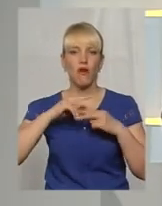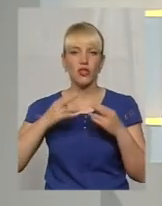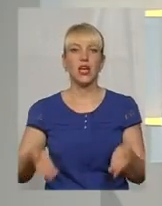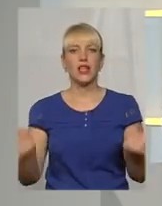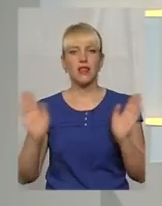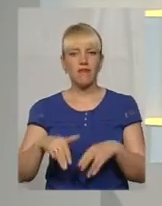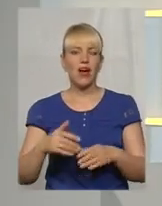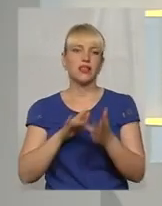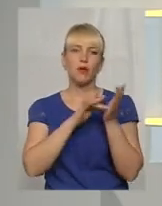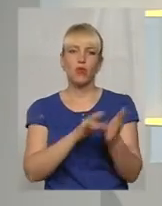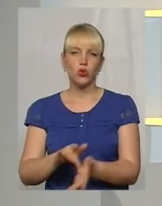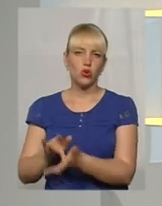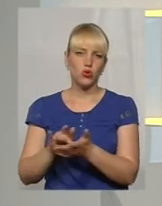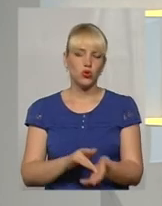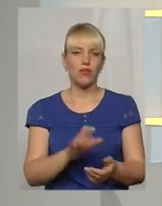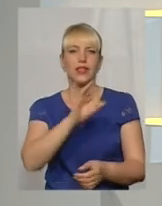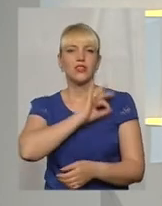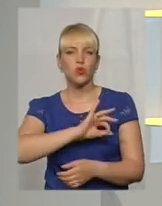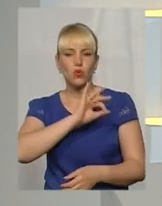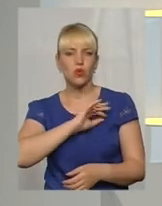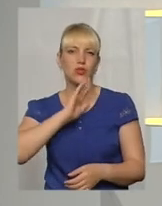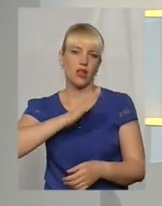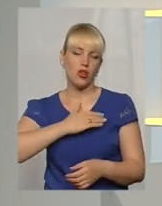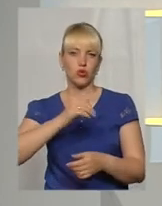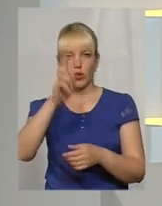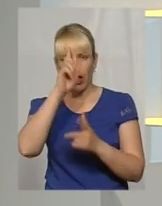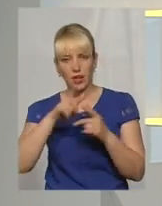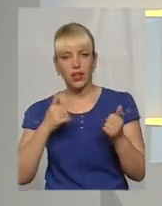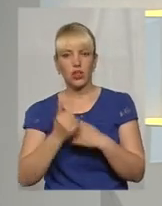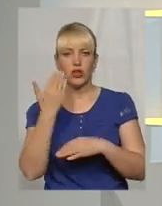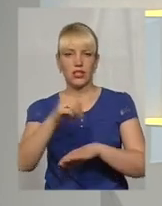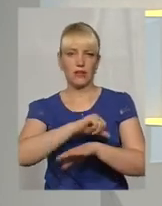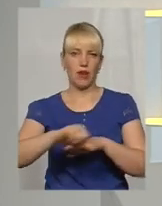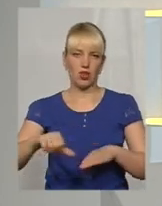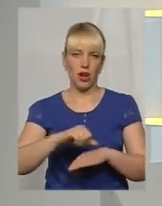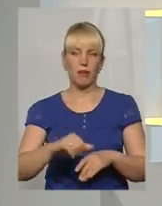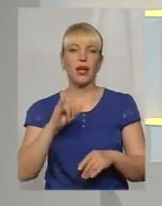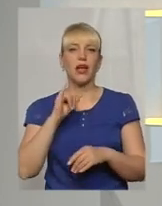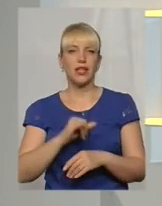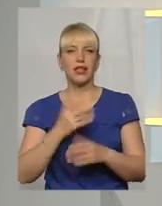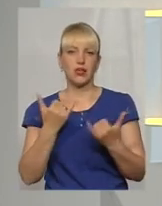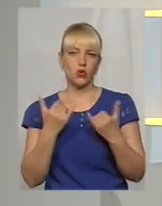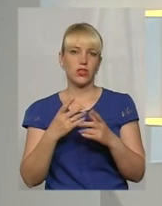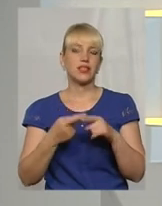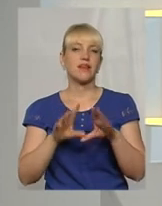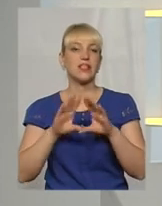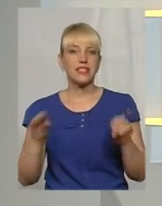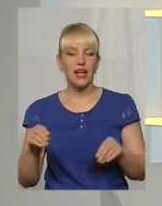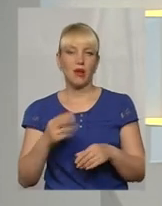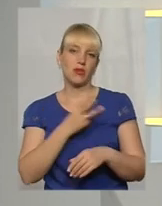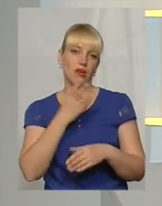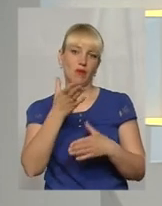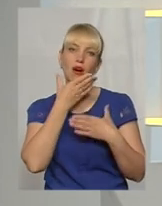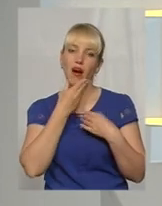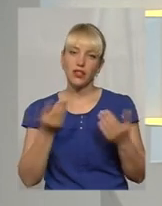подорожувати, подорожувати з користю нашою країною і поза її межами. А на сьогодні це все. Я бажаю вам гарних